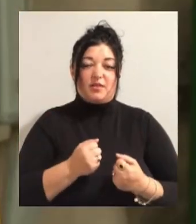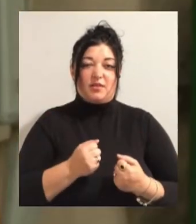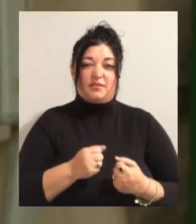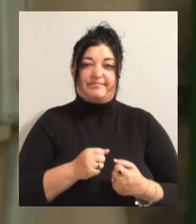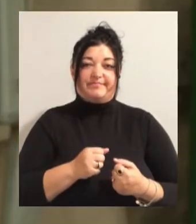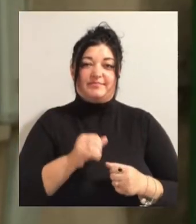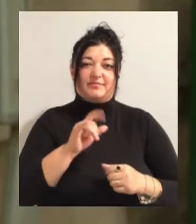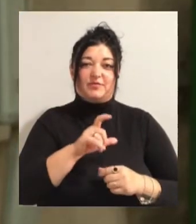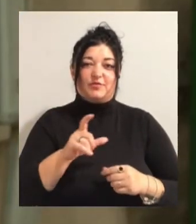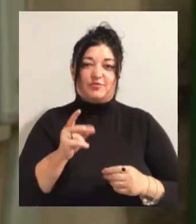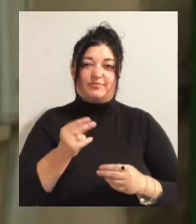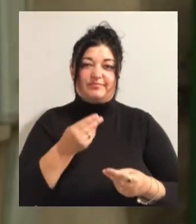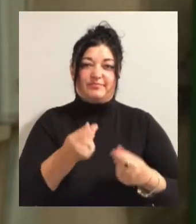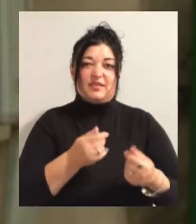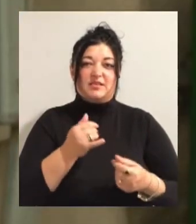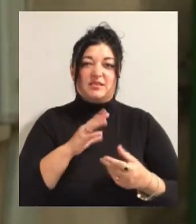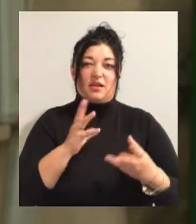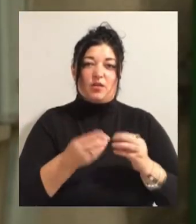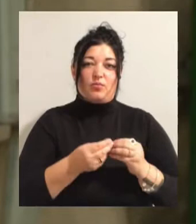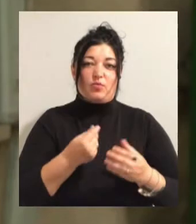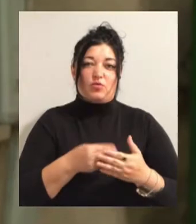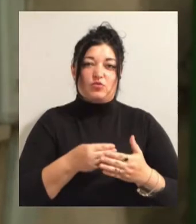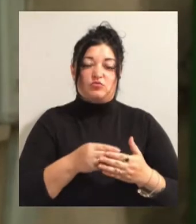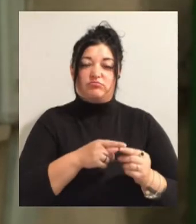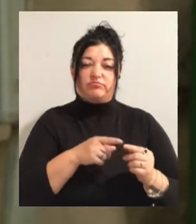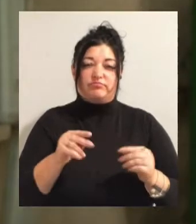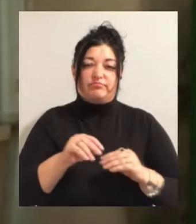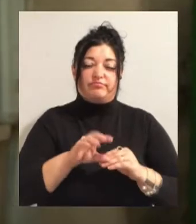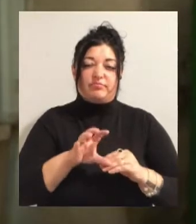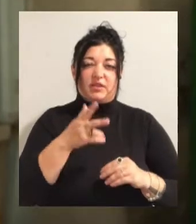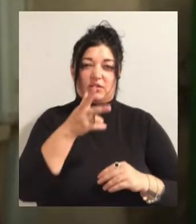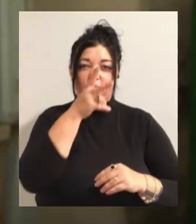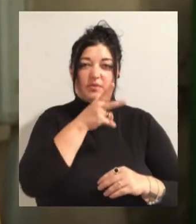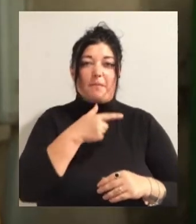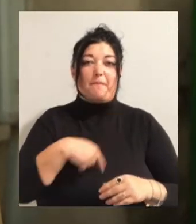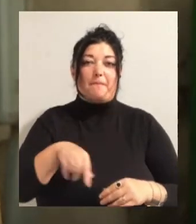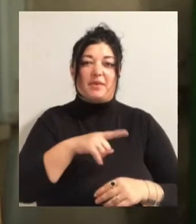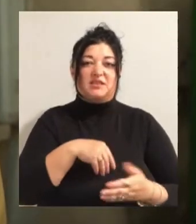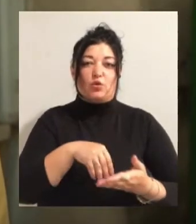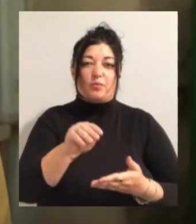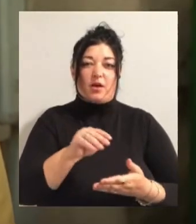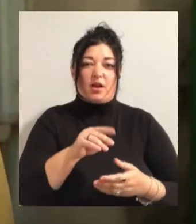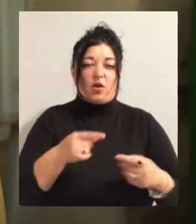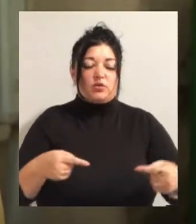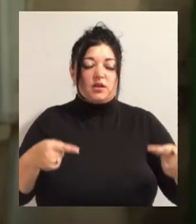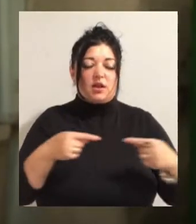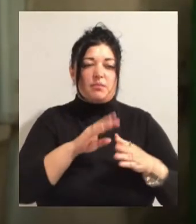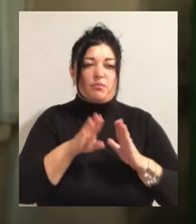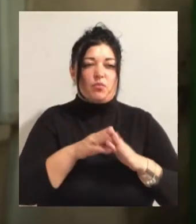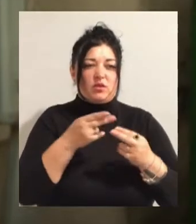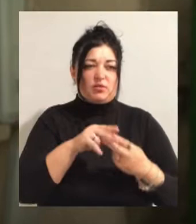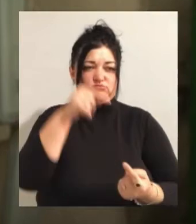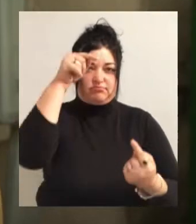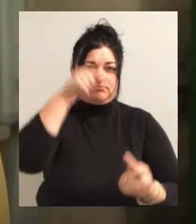люди. А загалом збір коштів тривав близько трьох місяців. Ми закупали конкретно под эту операционну, учитывая її